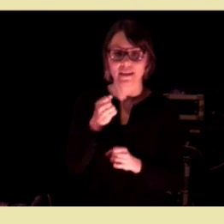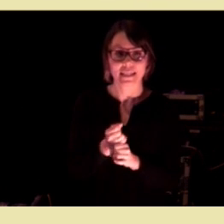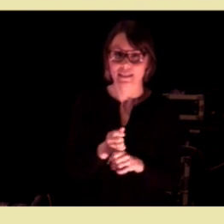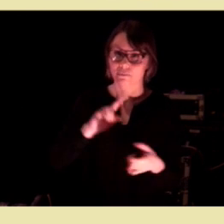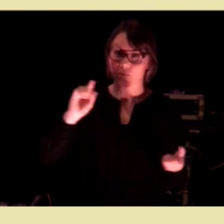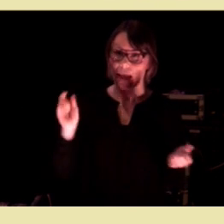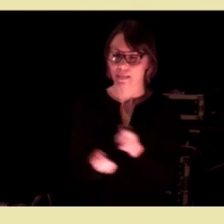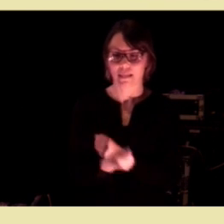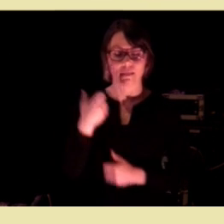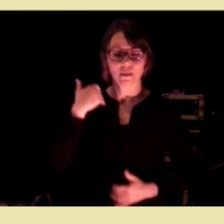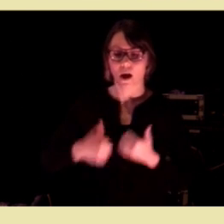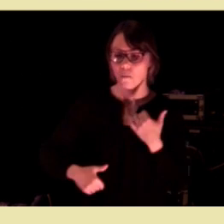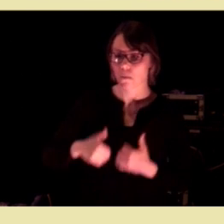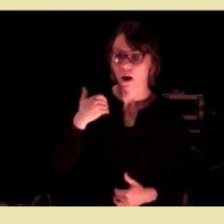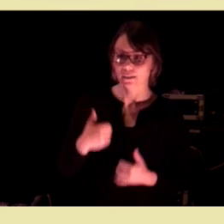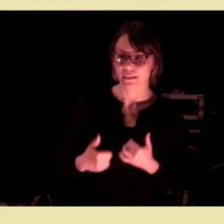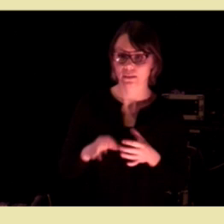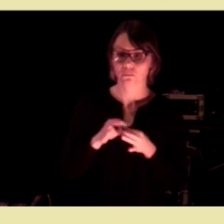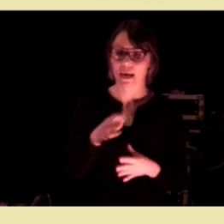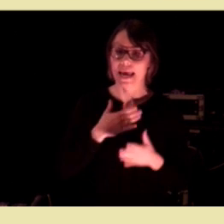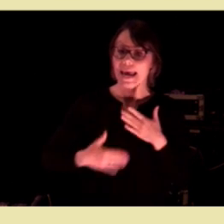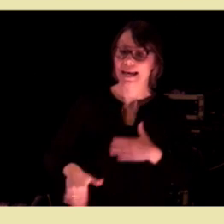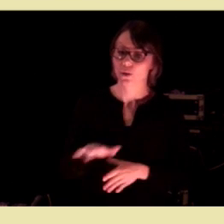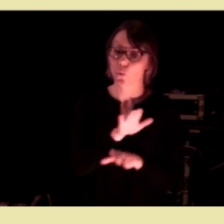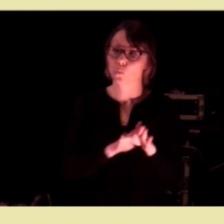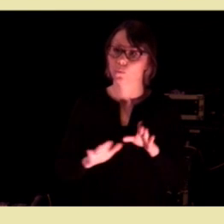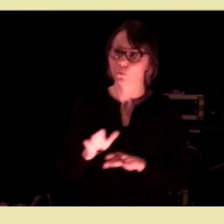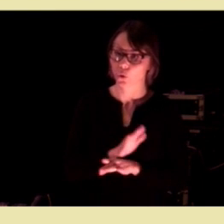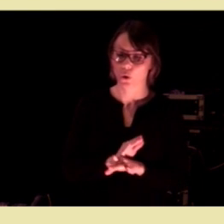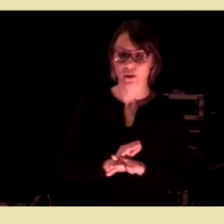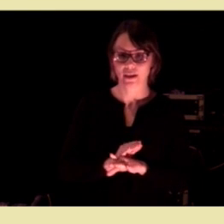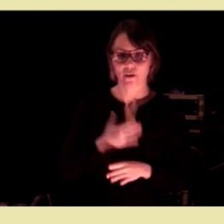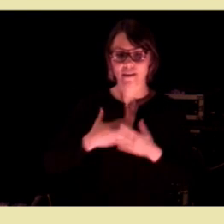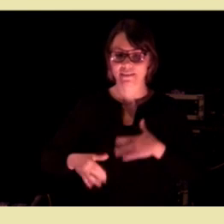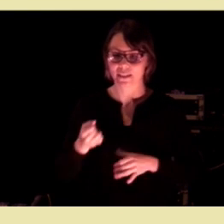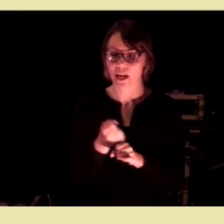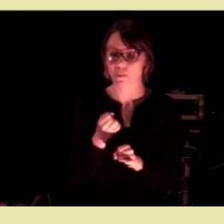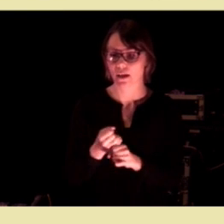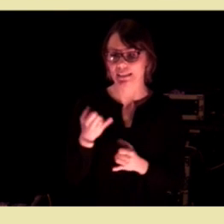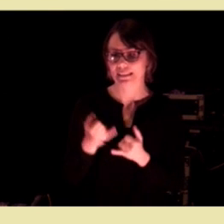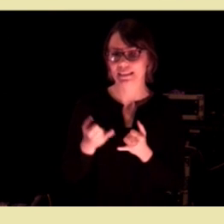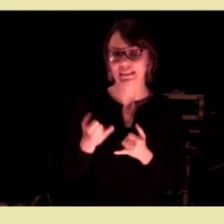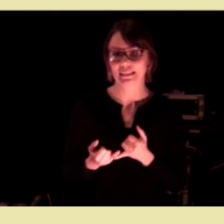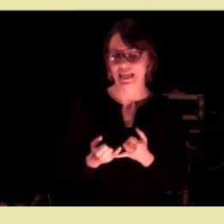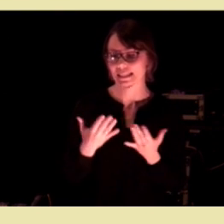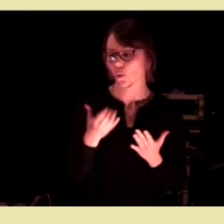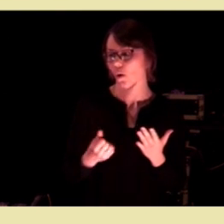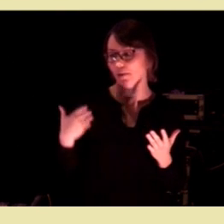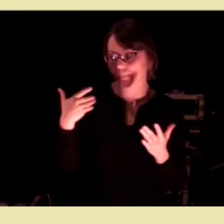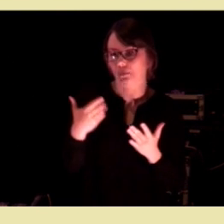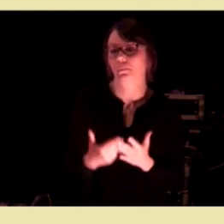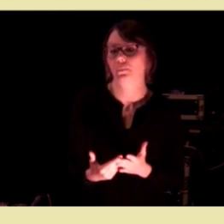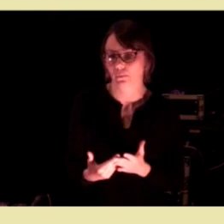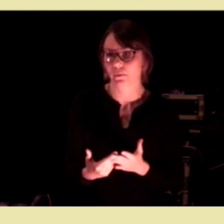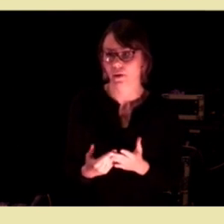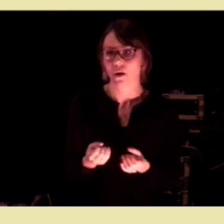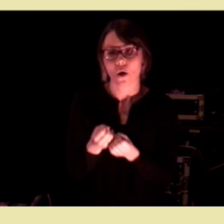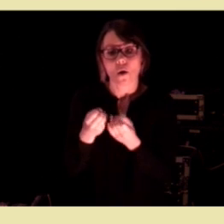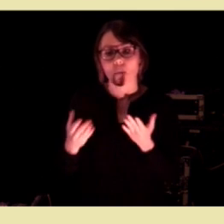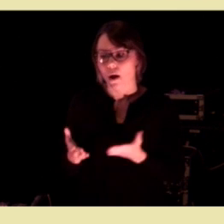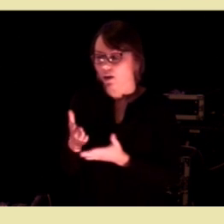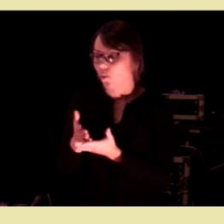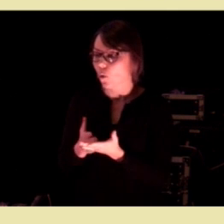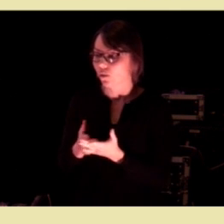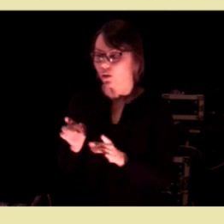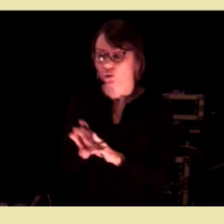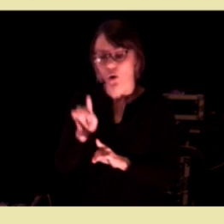endret seg ganske dramatisk innenfor helse- og omsorg- og velferdsarbeidet i løpet av de siste ti årene. På mange